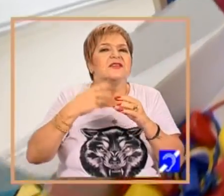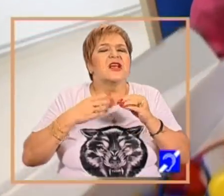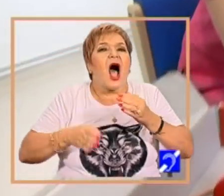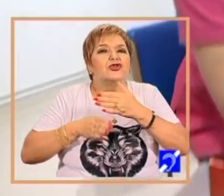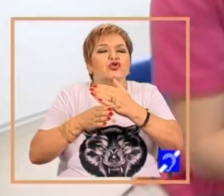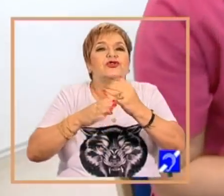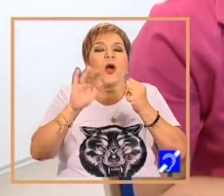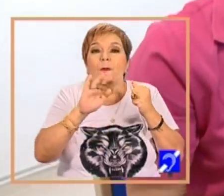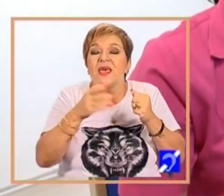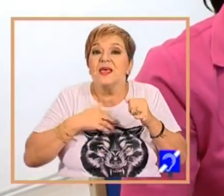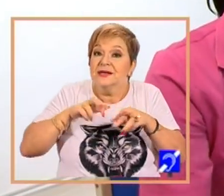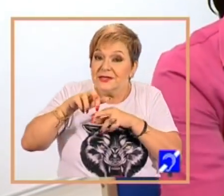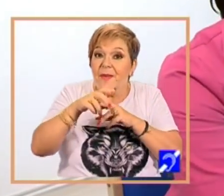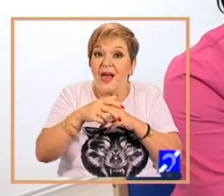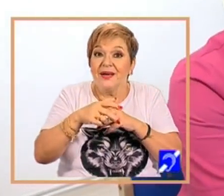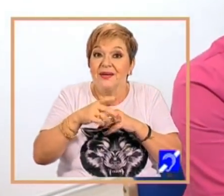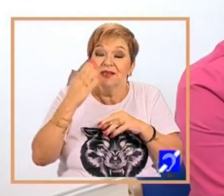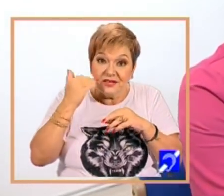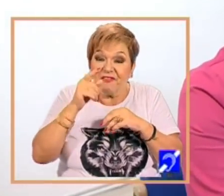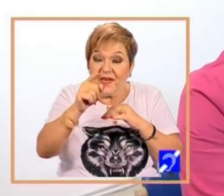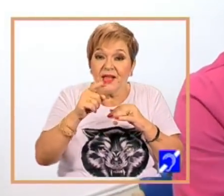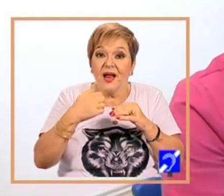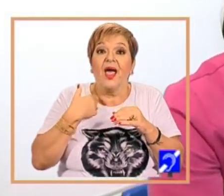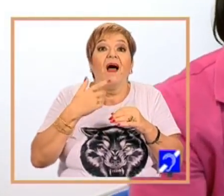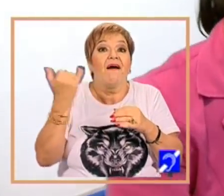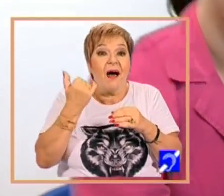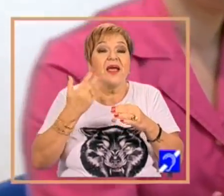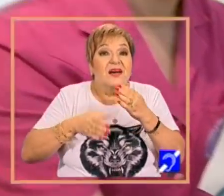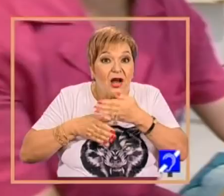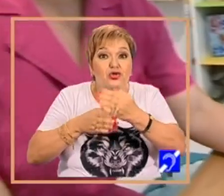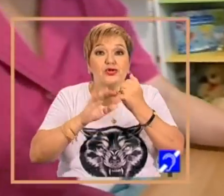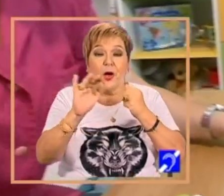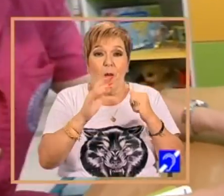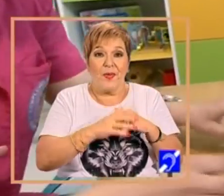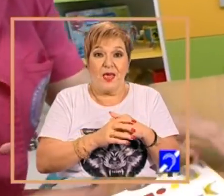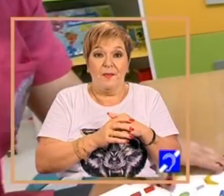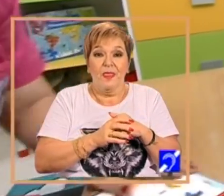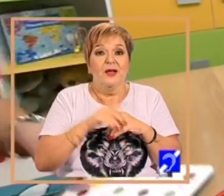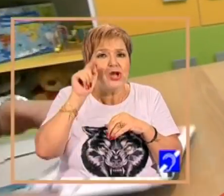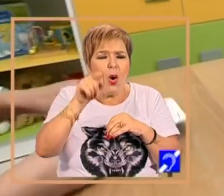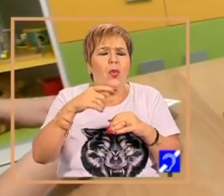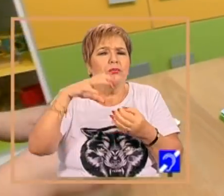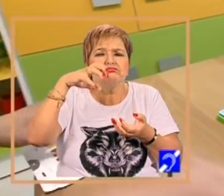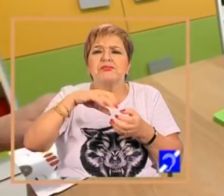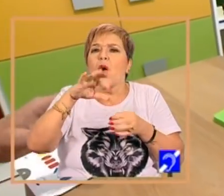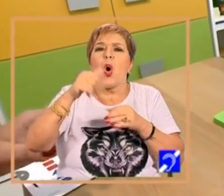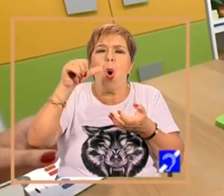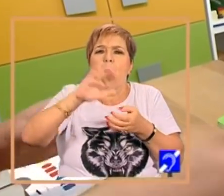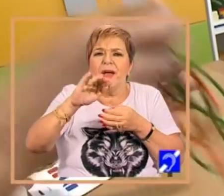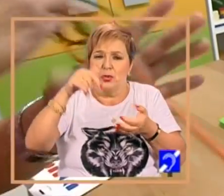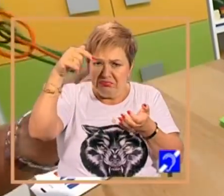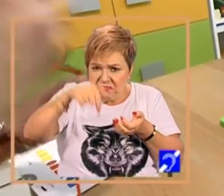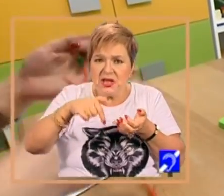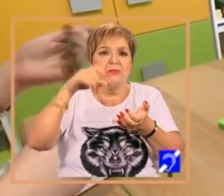colegele de la ergoterapie, găsesc pachetul complet. Adică copilul intră în centru